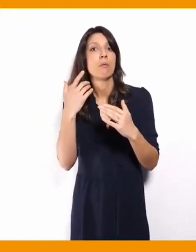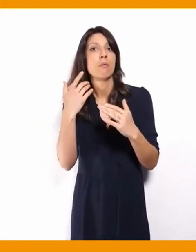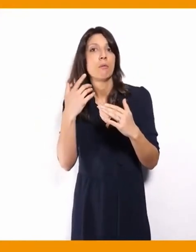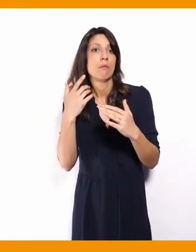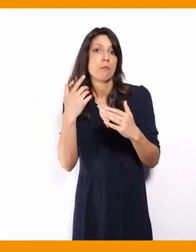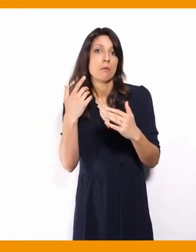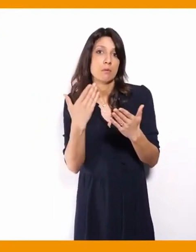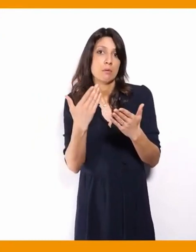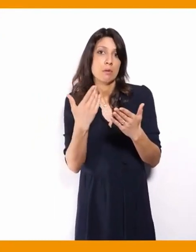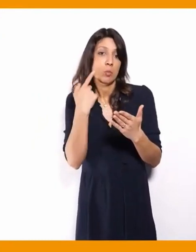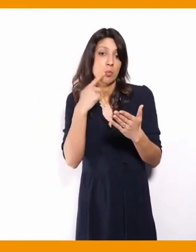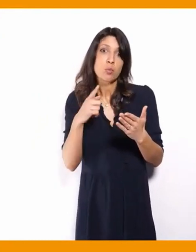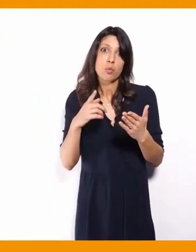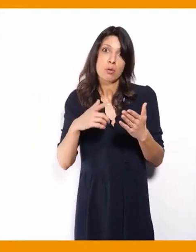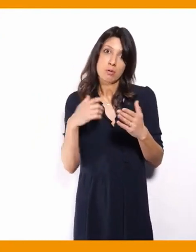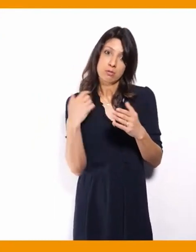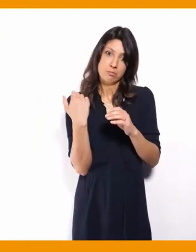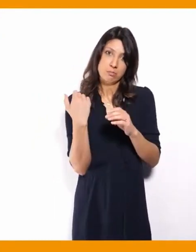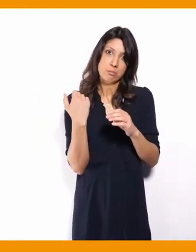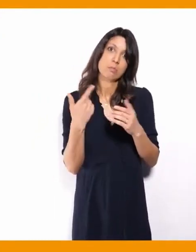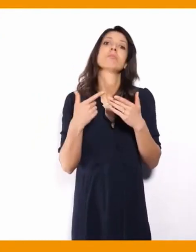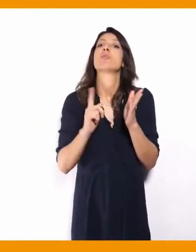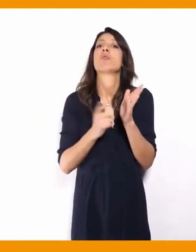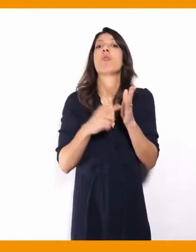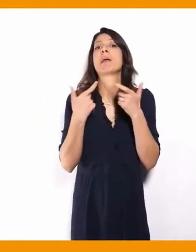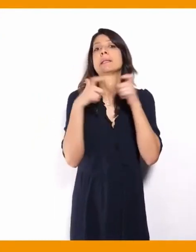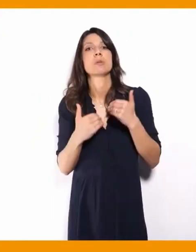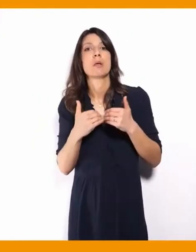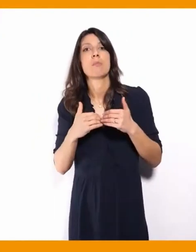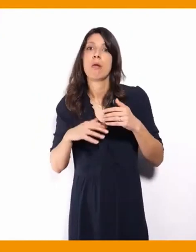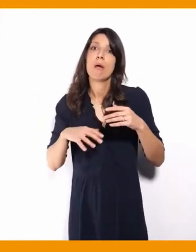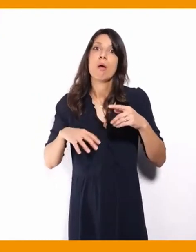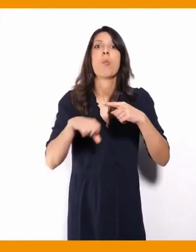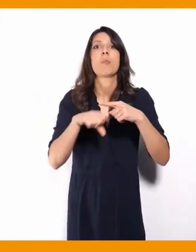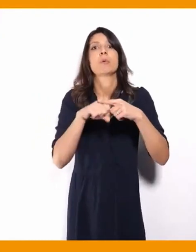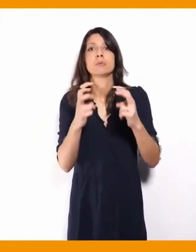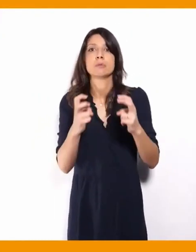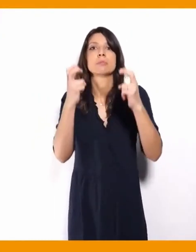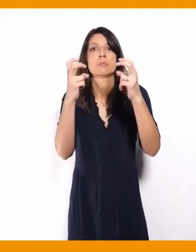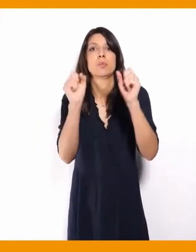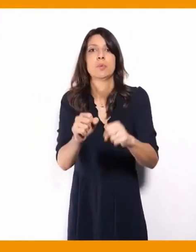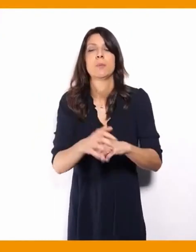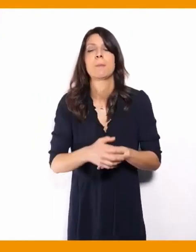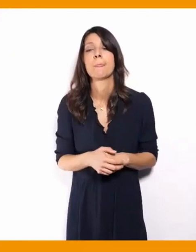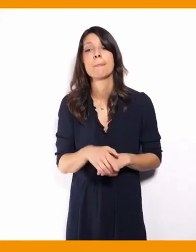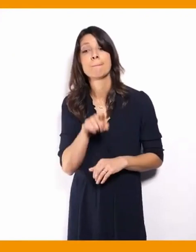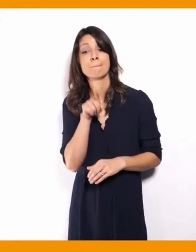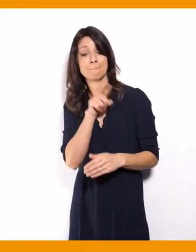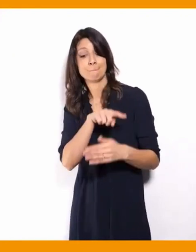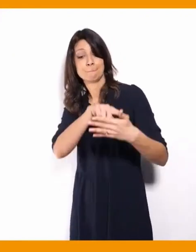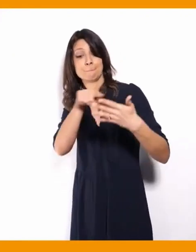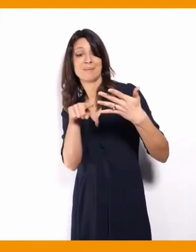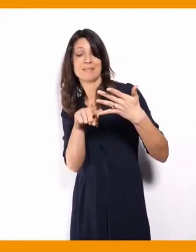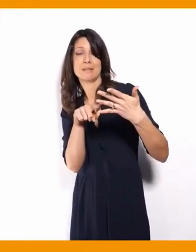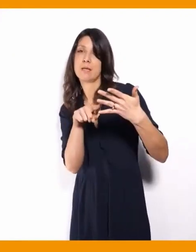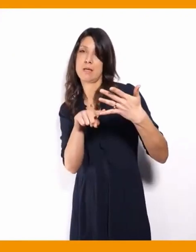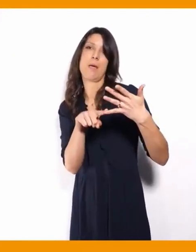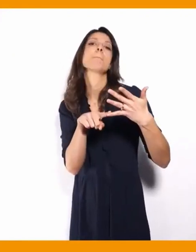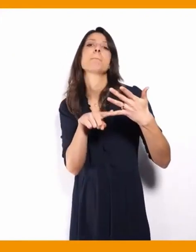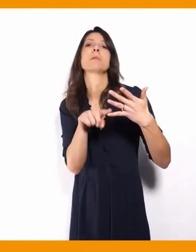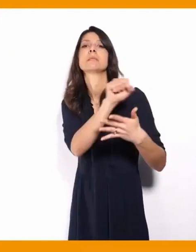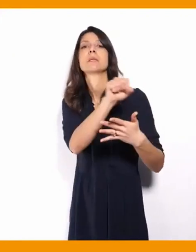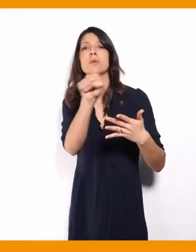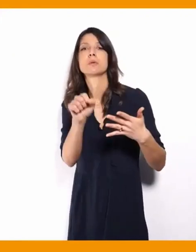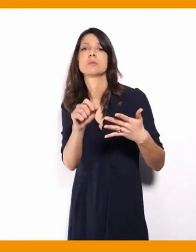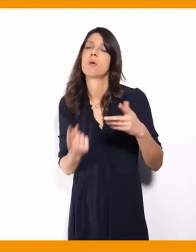d'accessibilité universelle par la question des ressources. Cette branche, elle est nécessaire, c'est vrai pour les